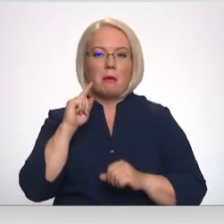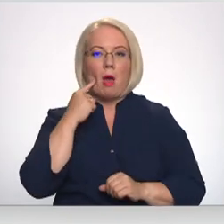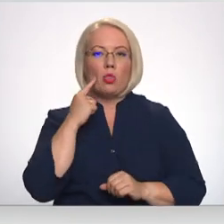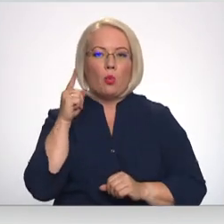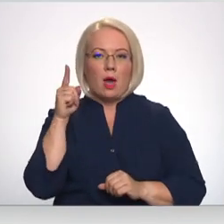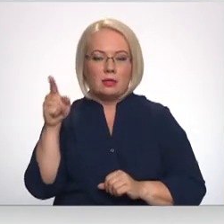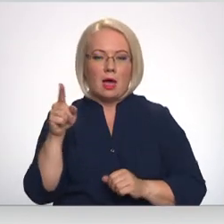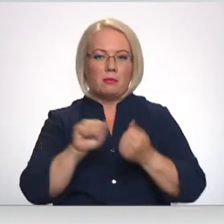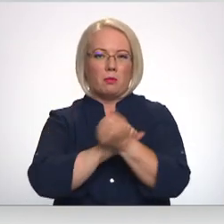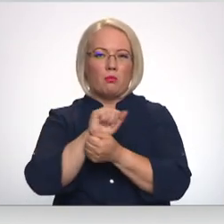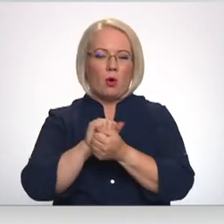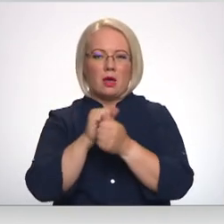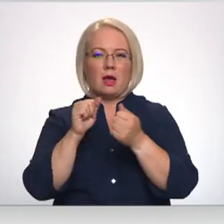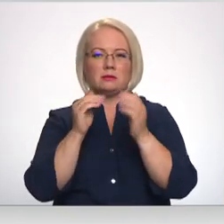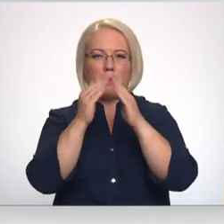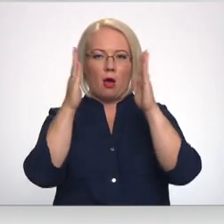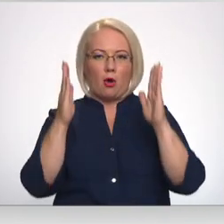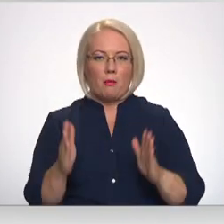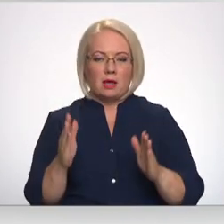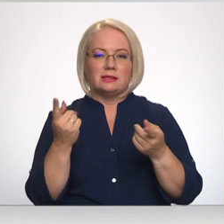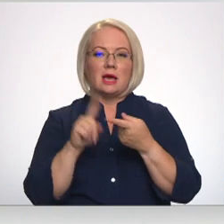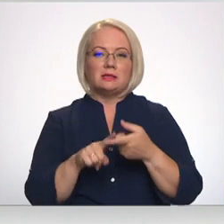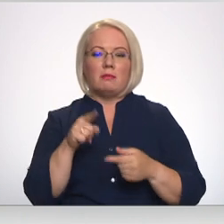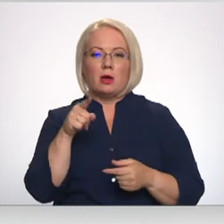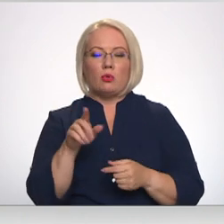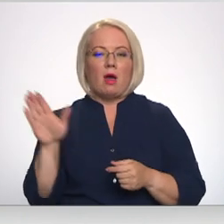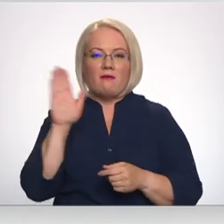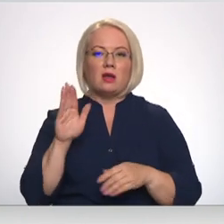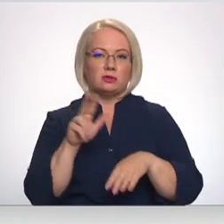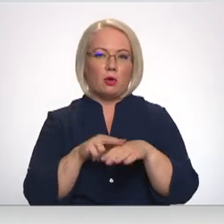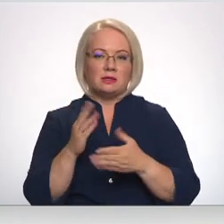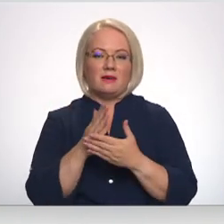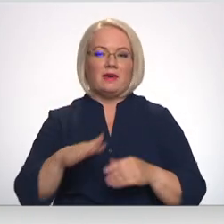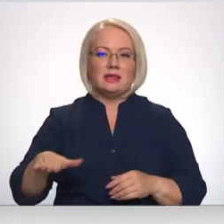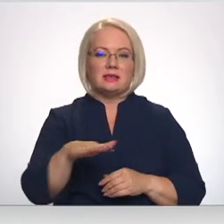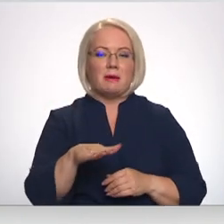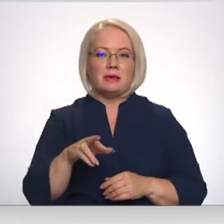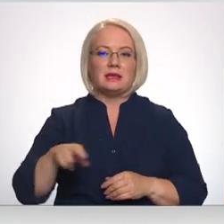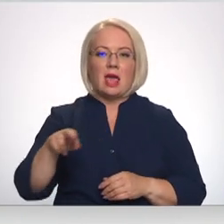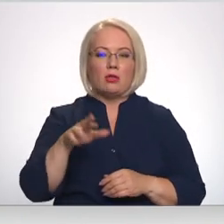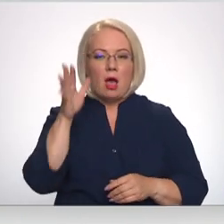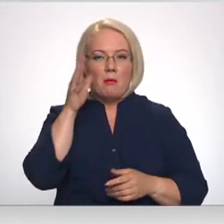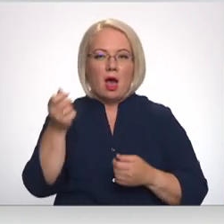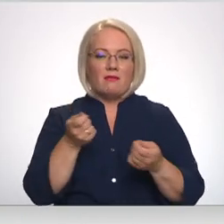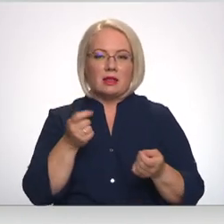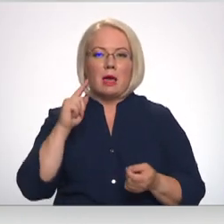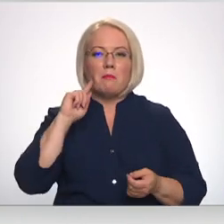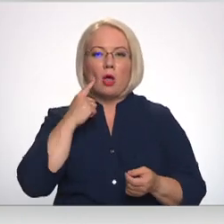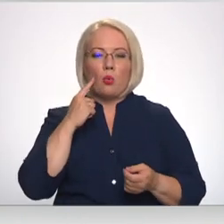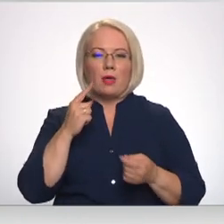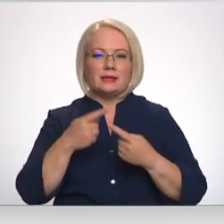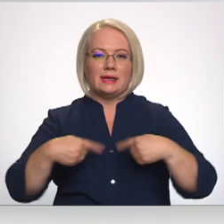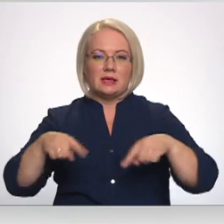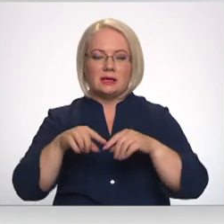tika bojāts naudas izmeksas bankumāts. Sestībā ar to, Valsts policijas vidzemes reģiona pārvaldes Madonas iecirknī ir